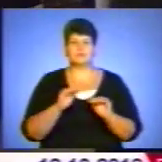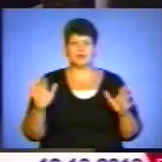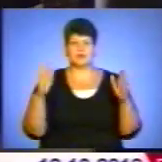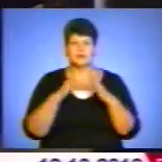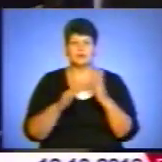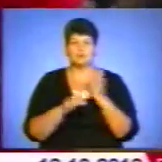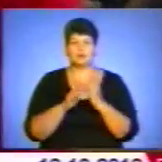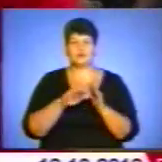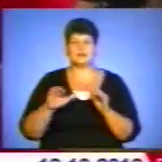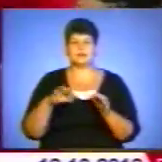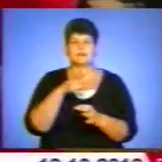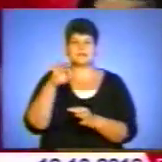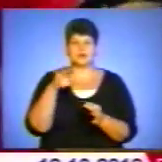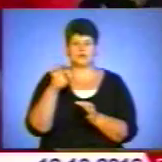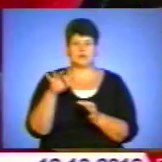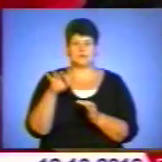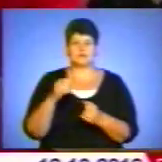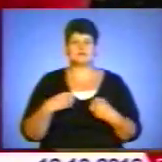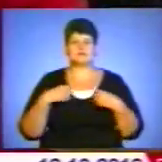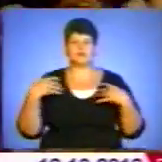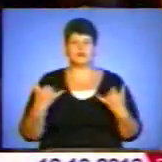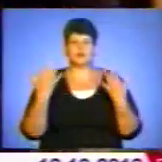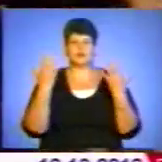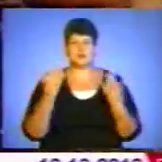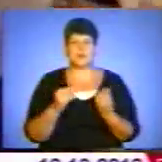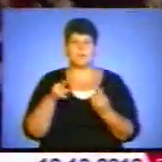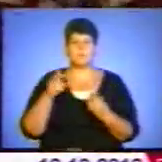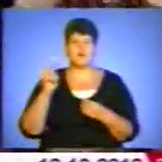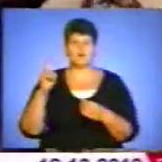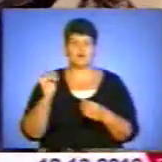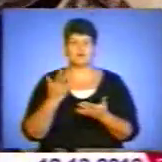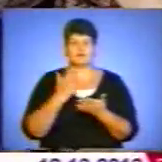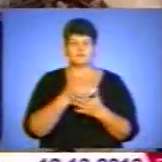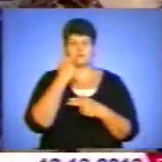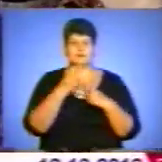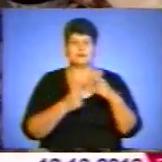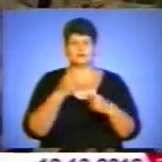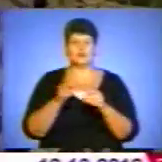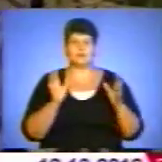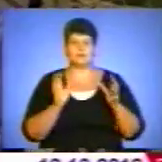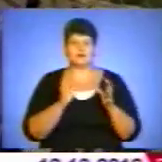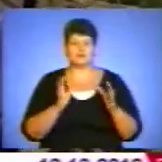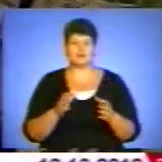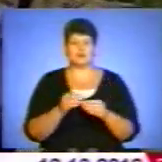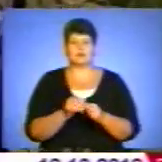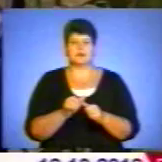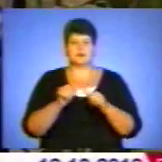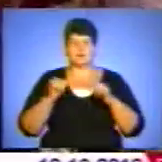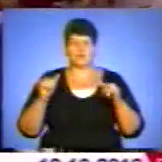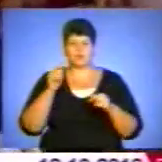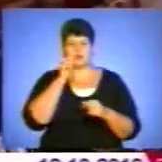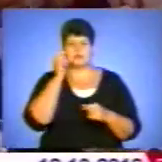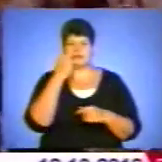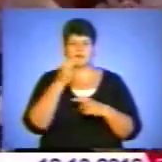дітям-сиротам. Святкування до Дня Покрови стали у цьому навчальному закладі традиційними. Тут бережуть і примножують українські традиції,